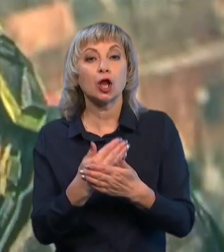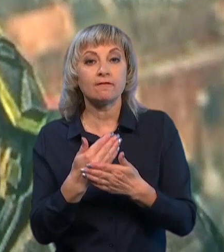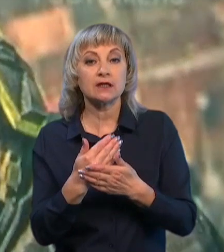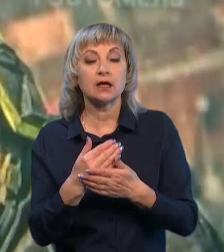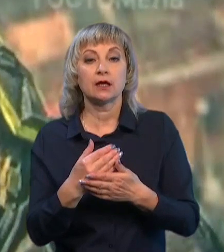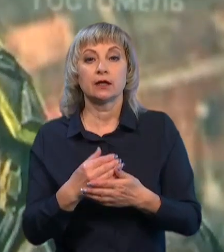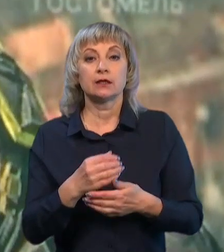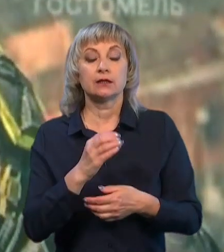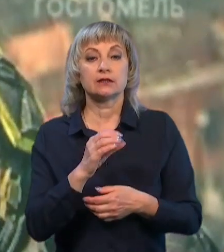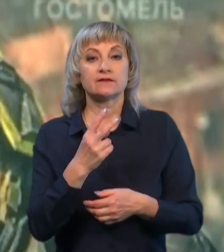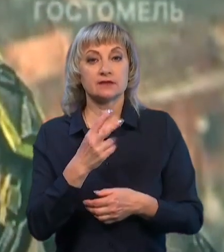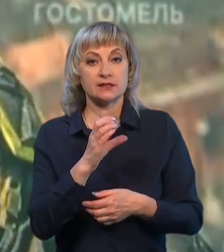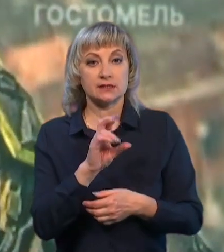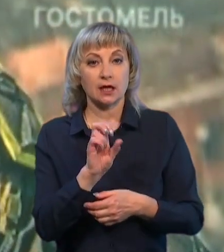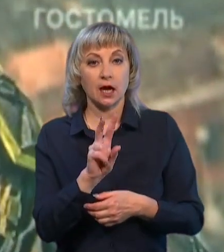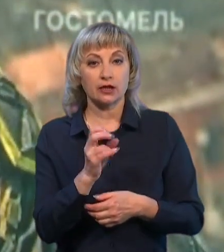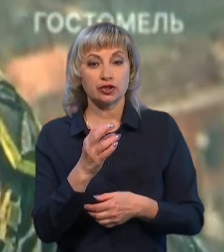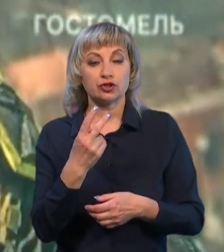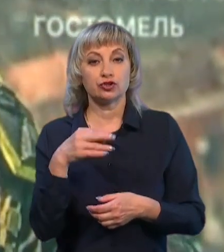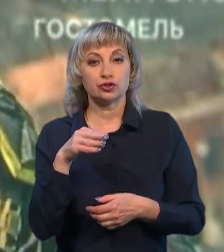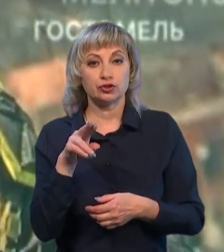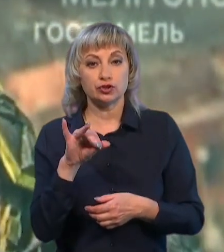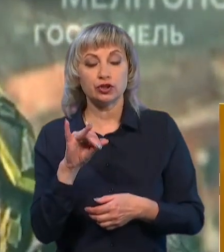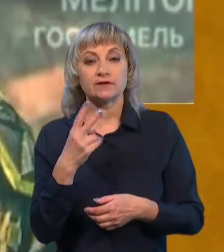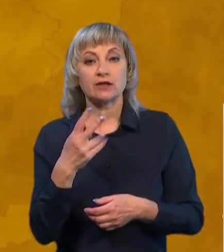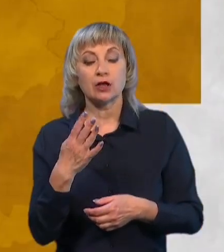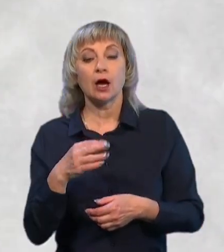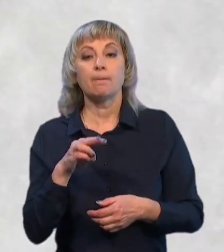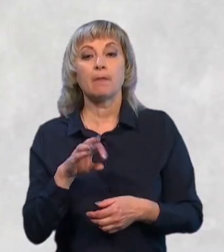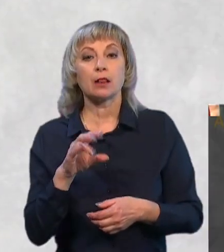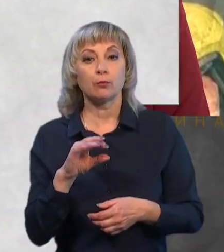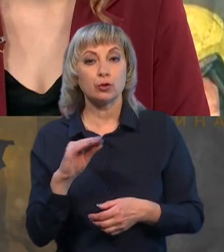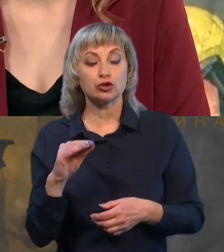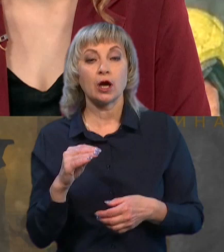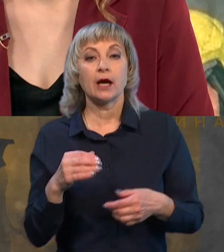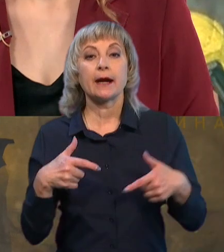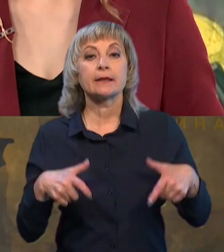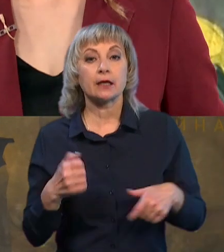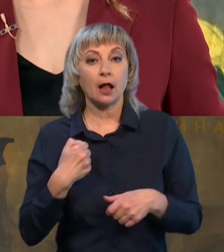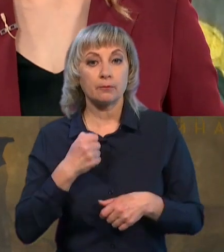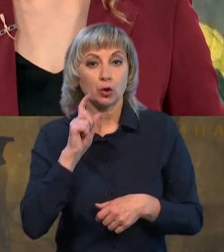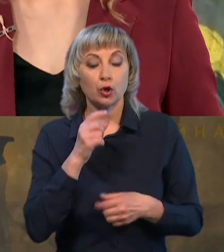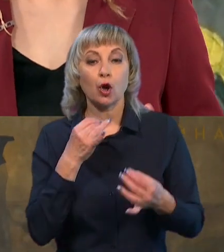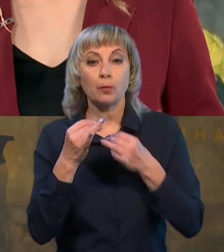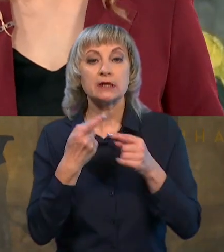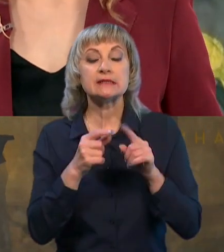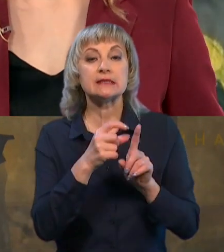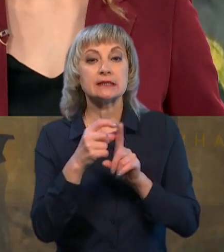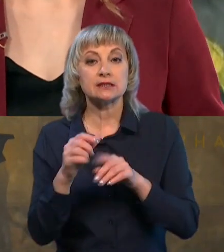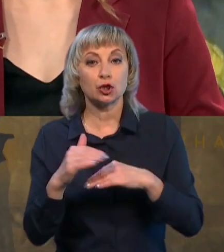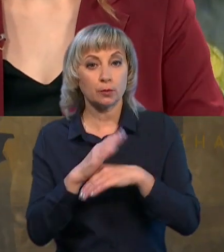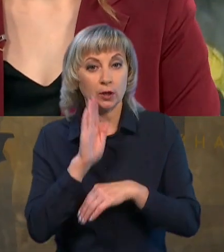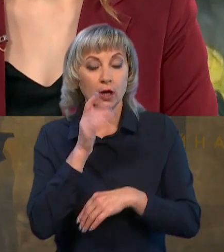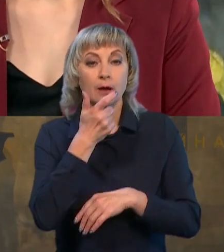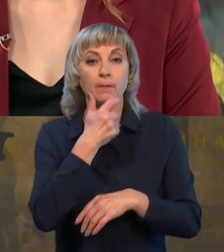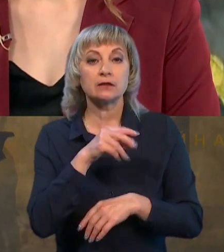SkyTG24. З нами на зв'язку Микола Маломуж, генерал армії України. З ним обговоримо, зокрема, ці тези. Доброго ранку,